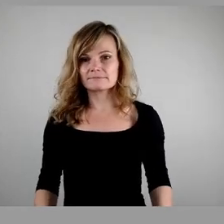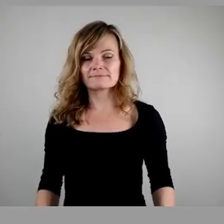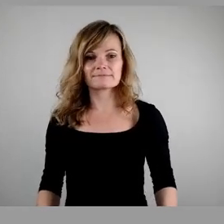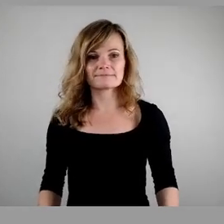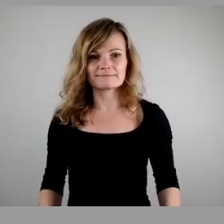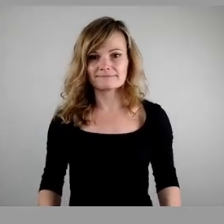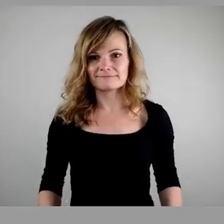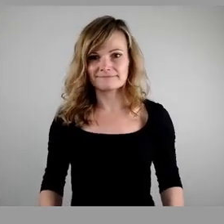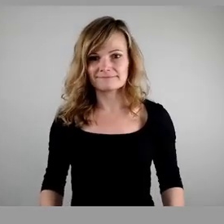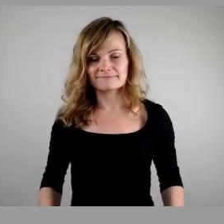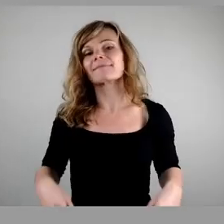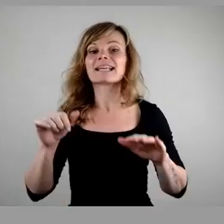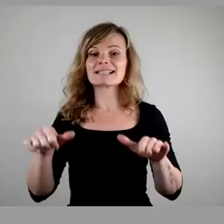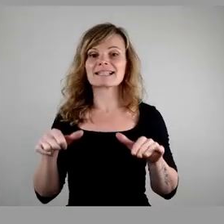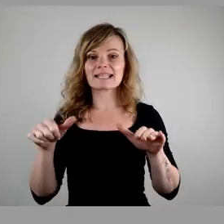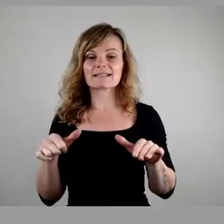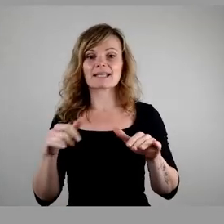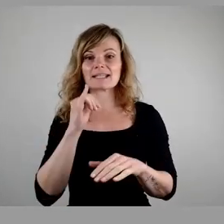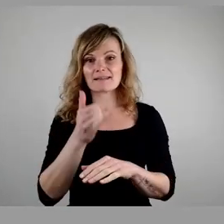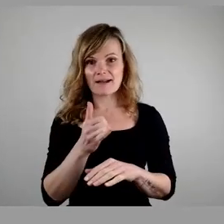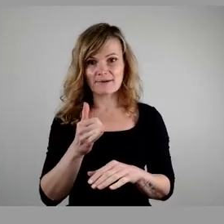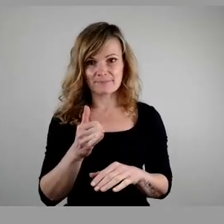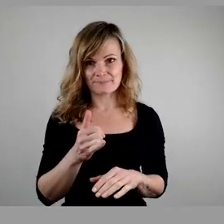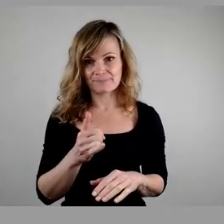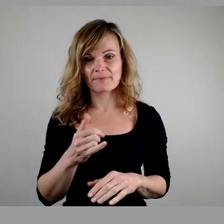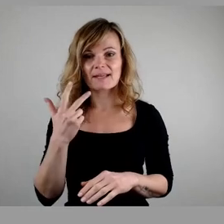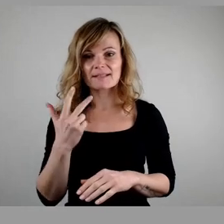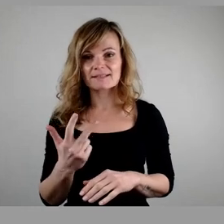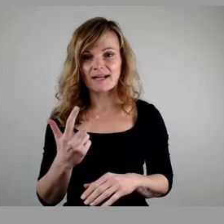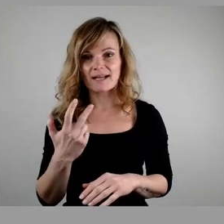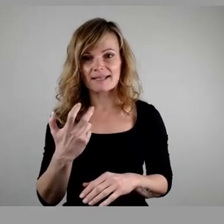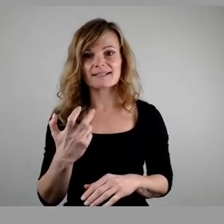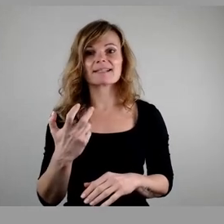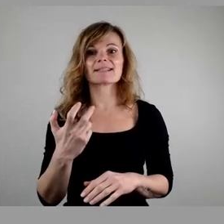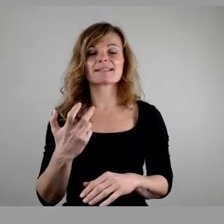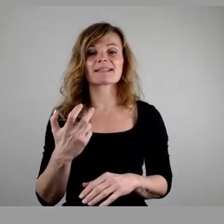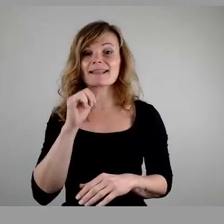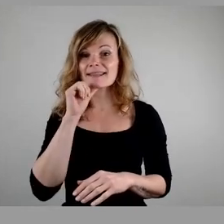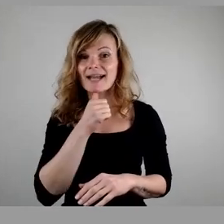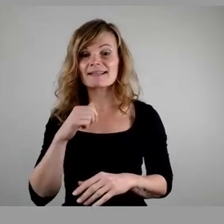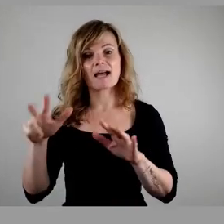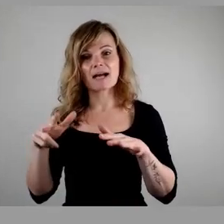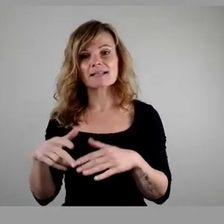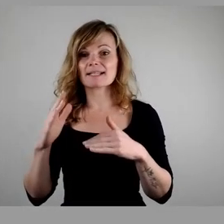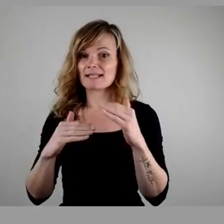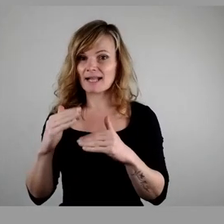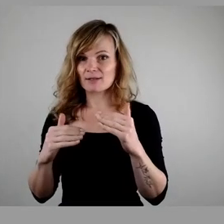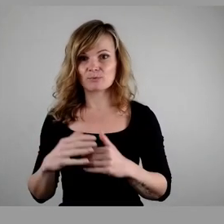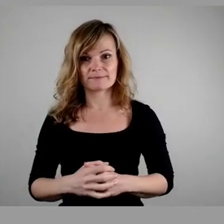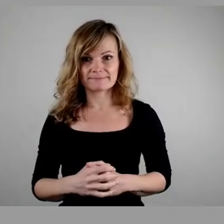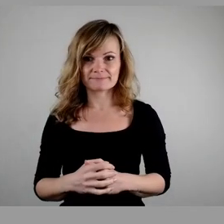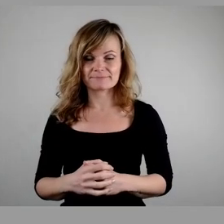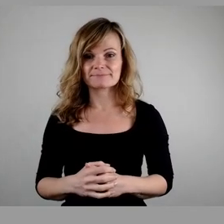16 Ja-Stimmen, 30 Nein-Stimmen, 18 Enthaltungen, hat